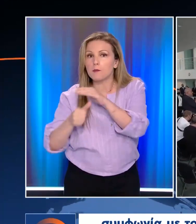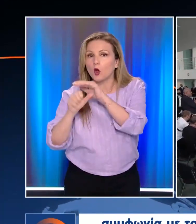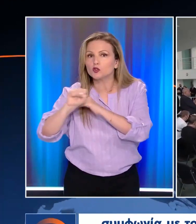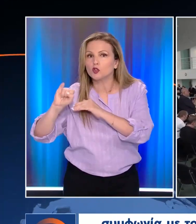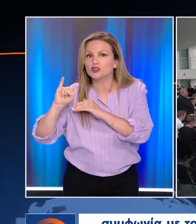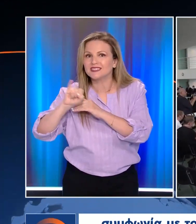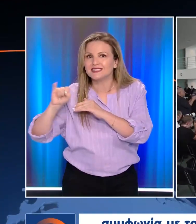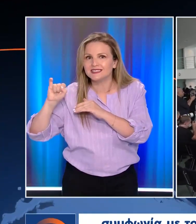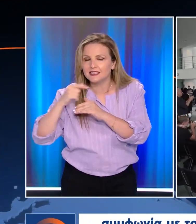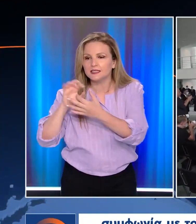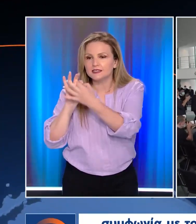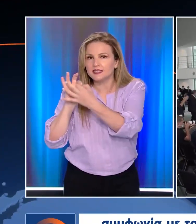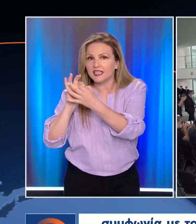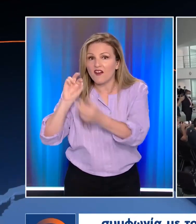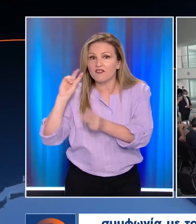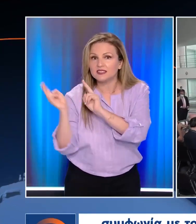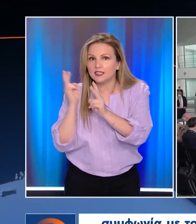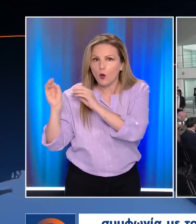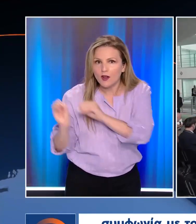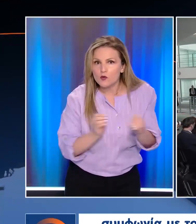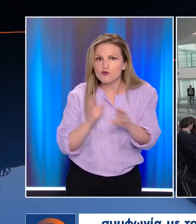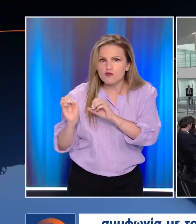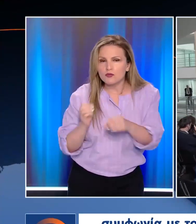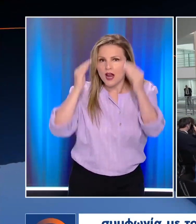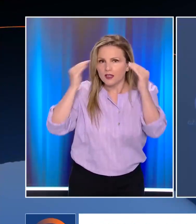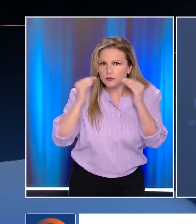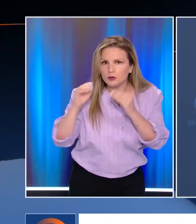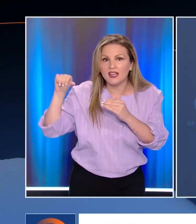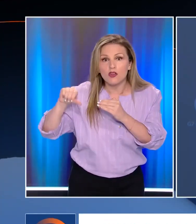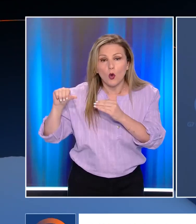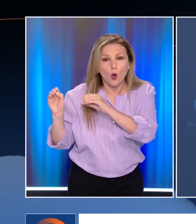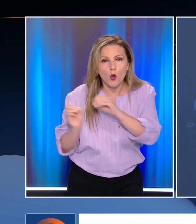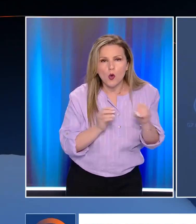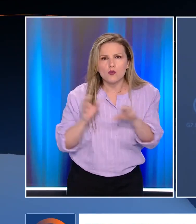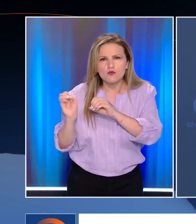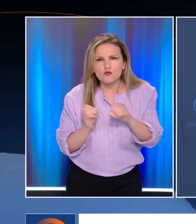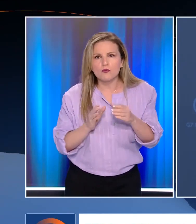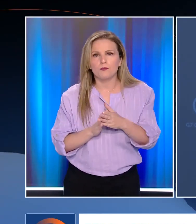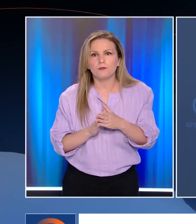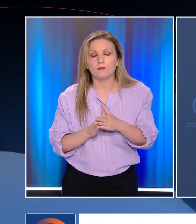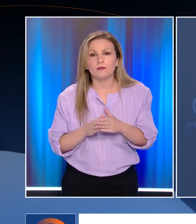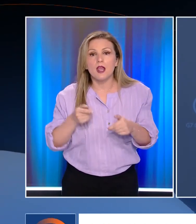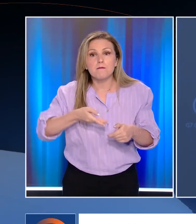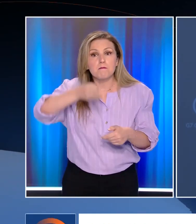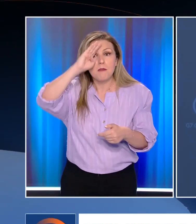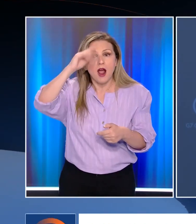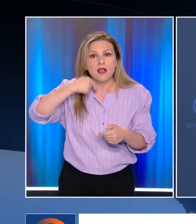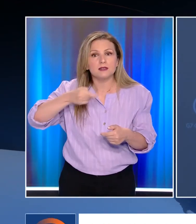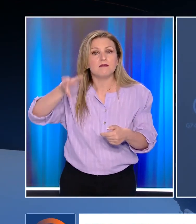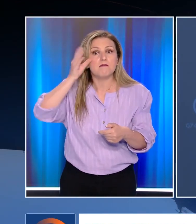Αλσίση για στενότερη συνεργασία στο μέτωπο του φυσικού αερίου και του υδρογόνου. Αυτό η εγκέντυση που